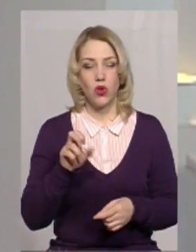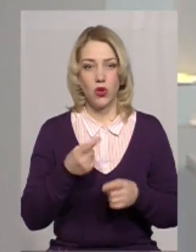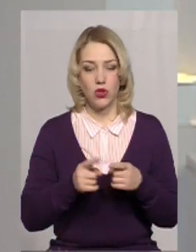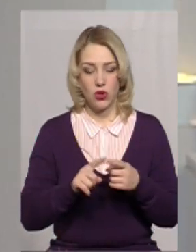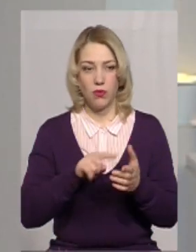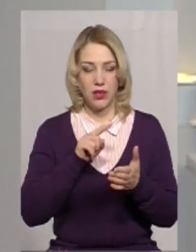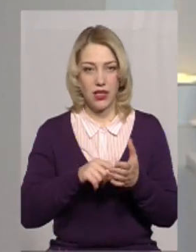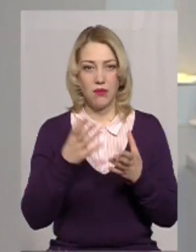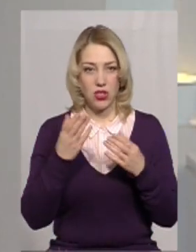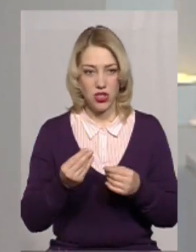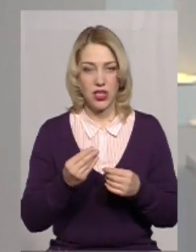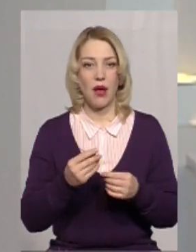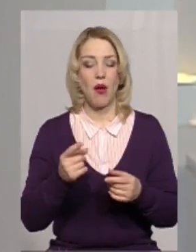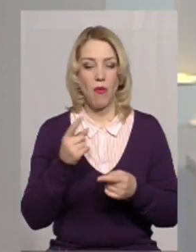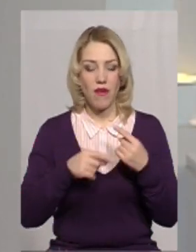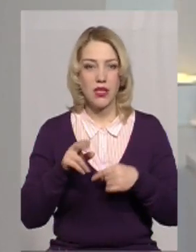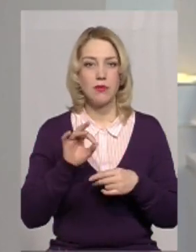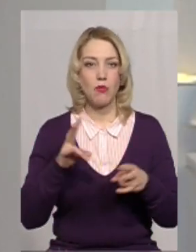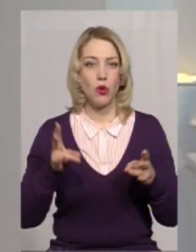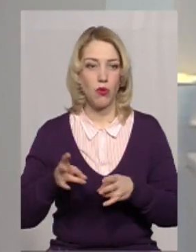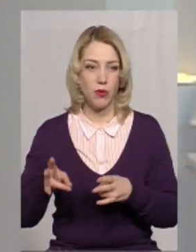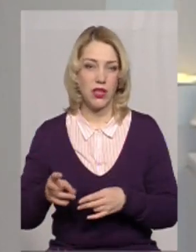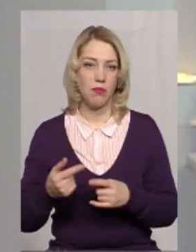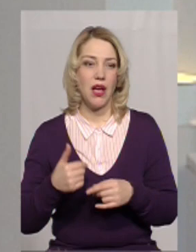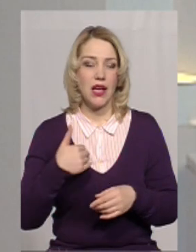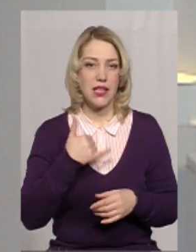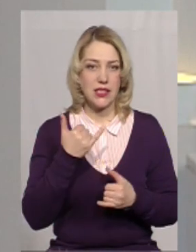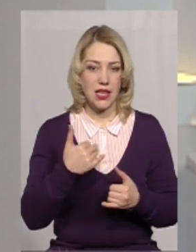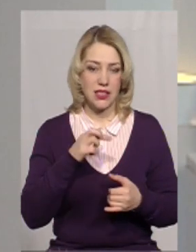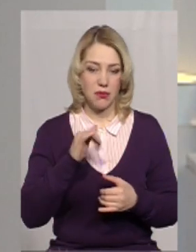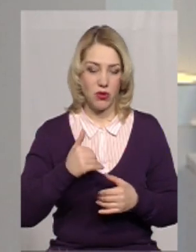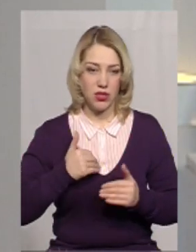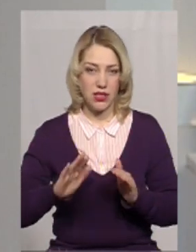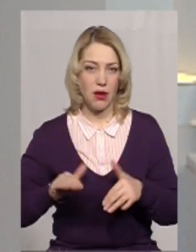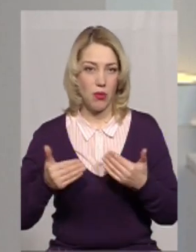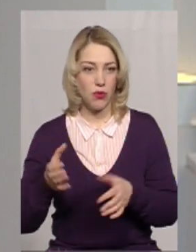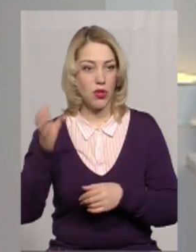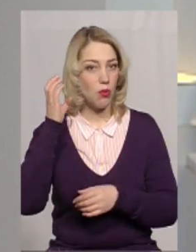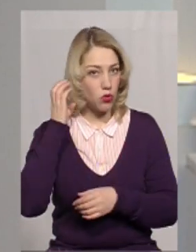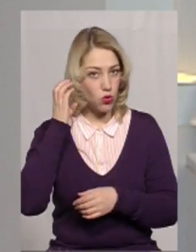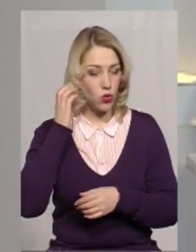повернемося про потреби. А зараз я хотіла би запропонувати послухати